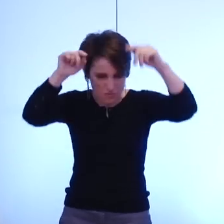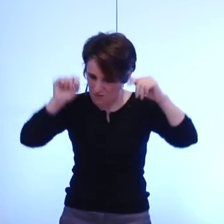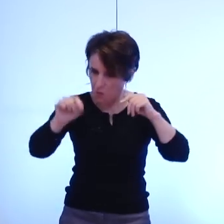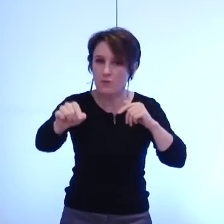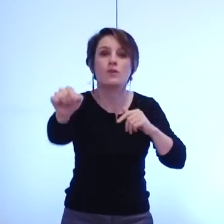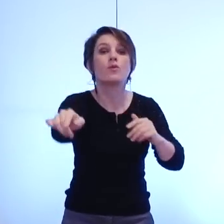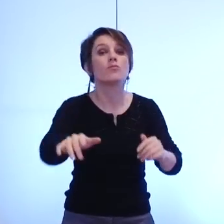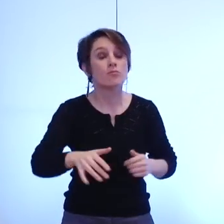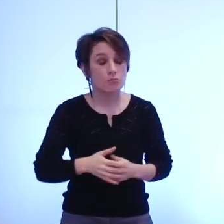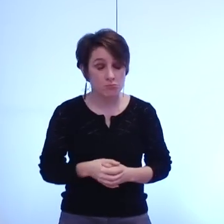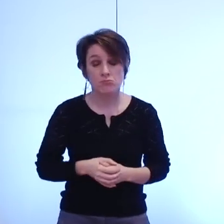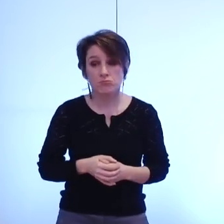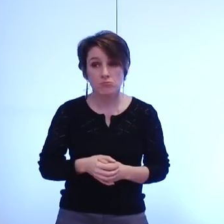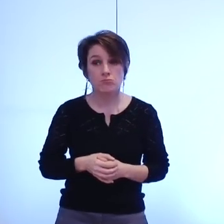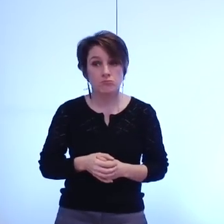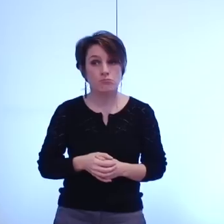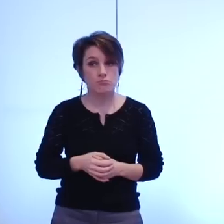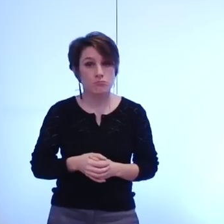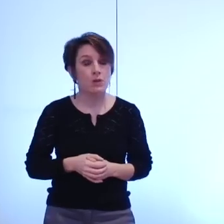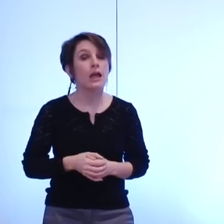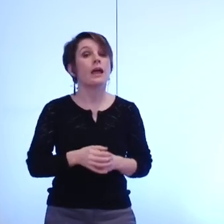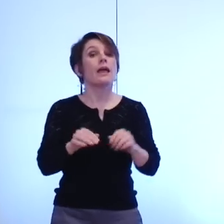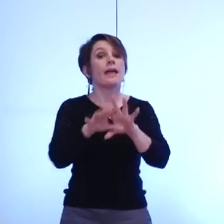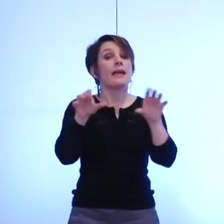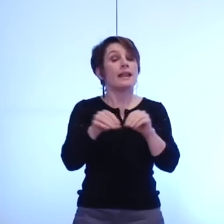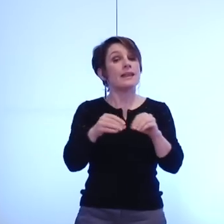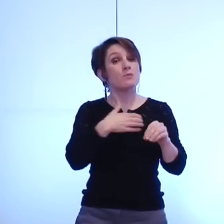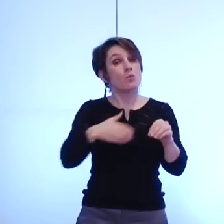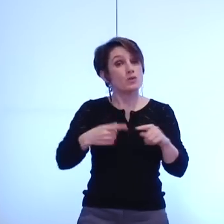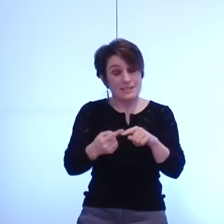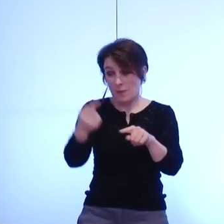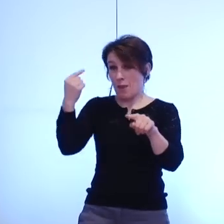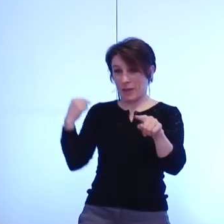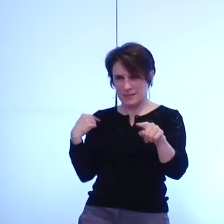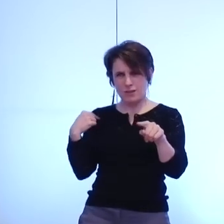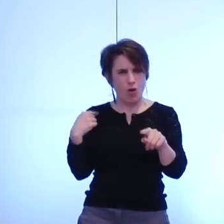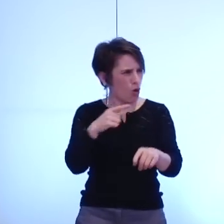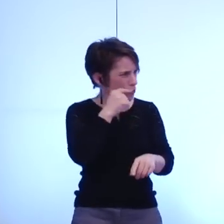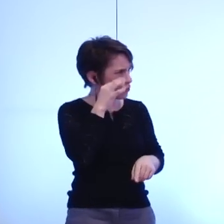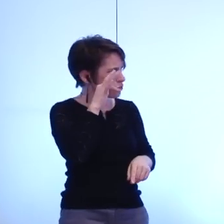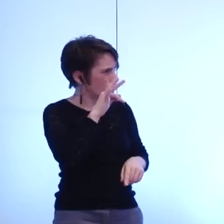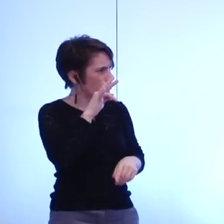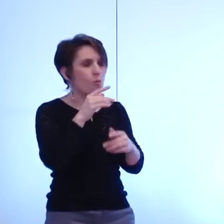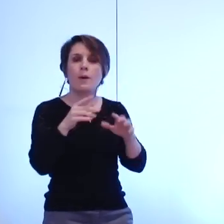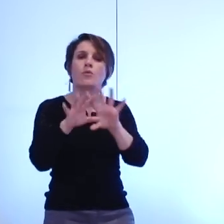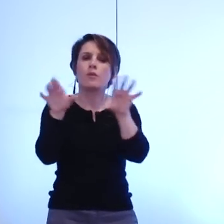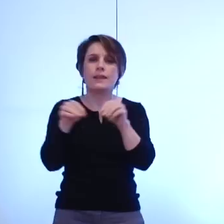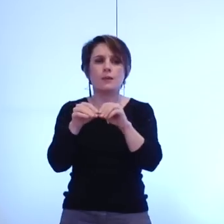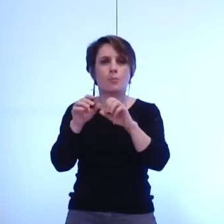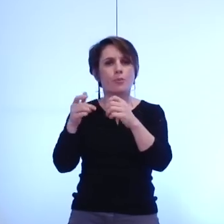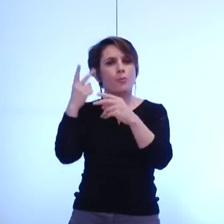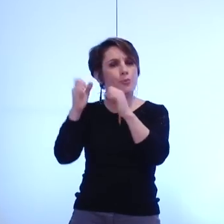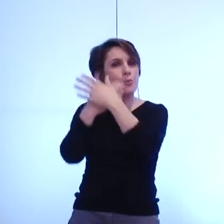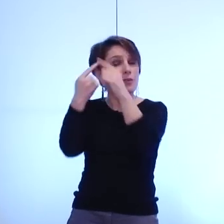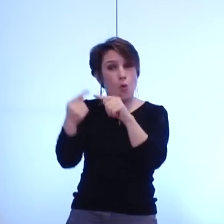dans l'exécutif précédent l'exécutif précédent dont vous étiez membre je crois monsieur Ferrari l'objectif était